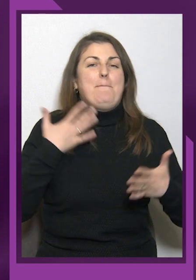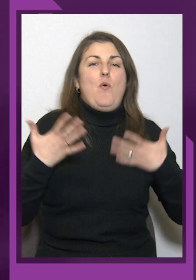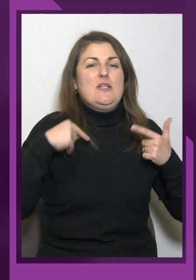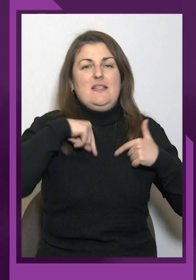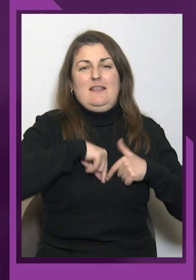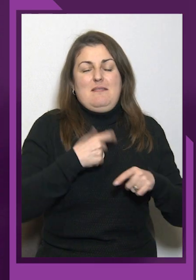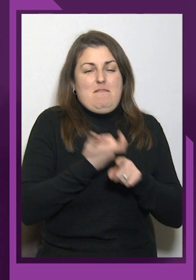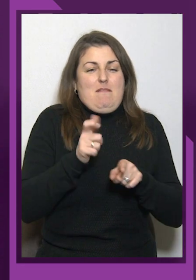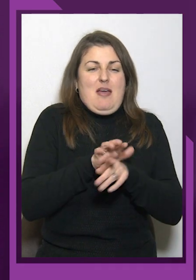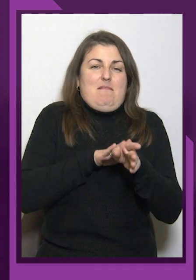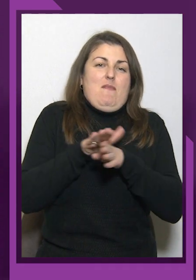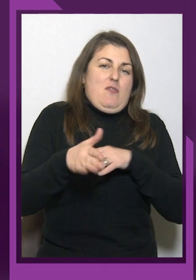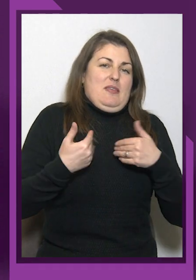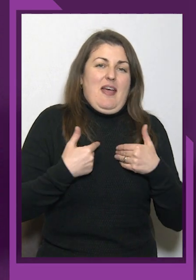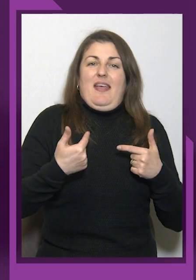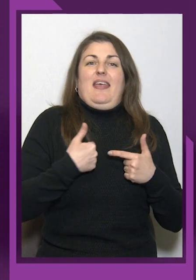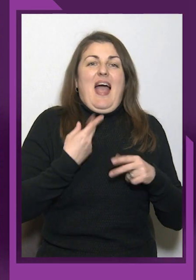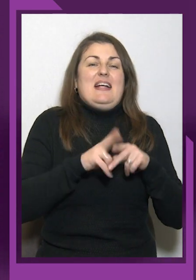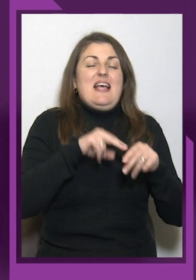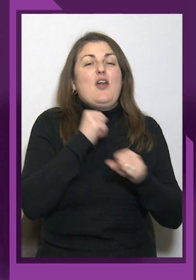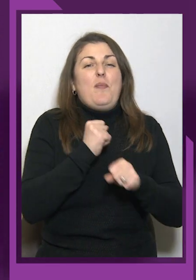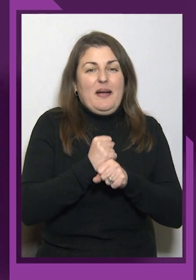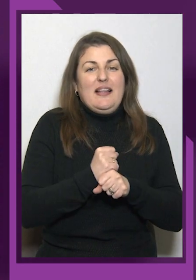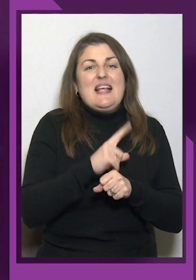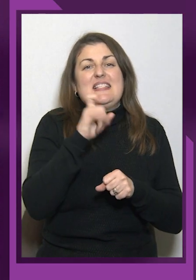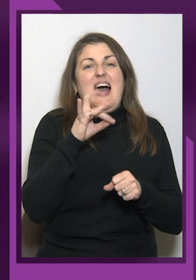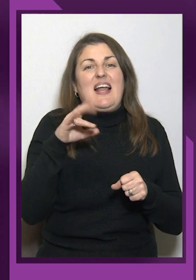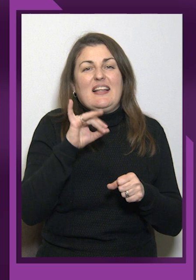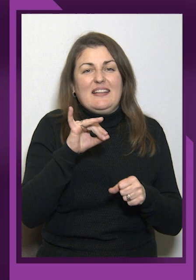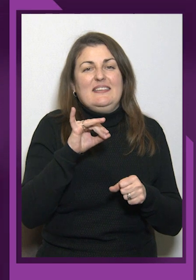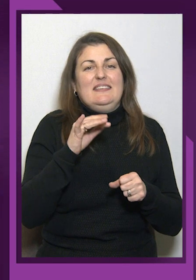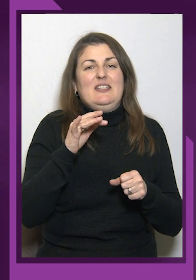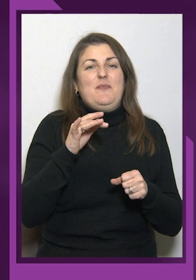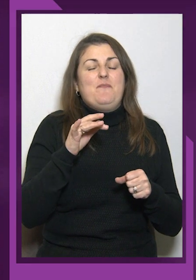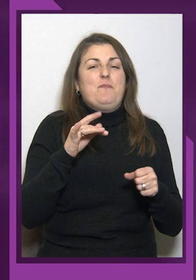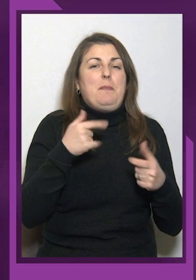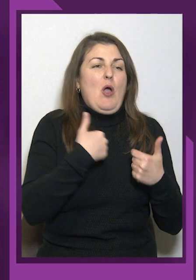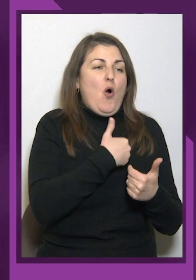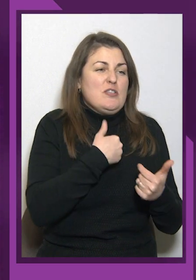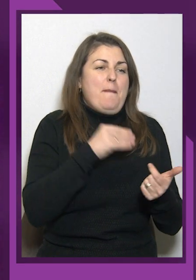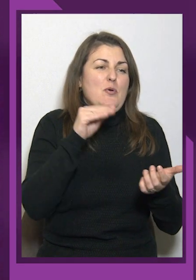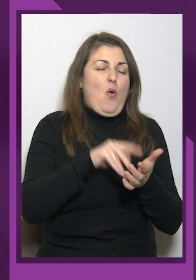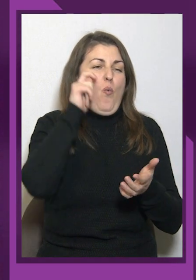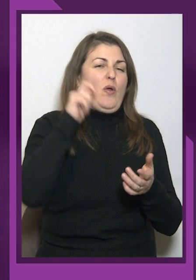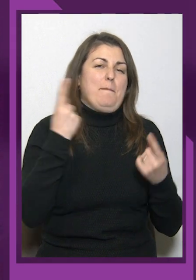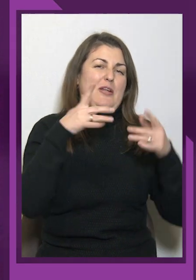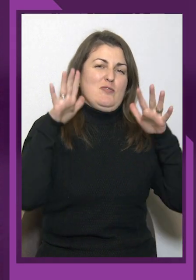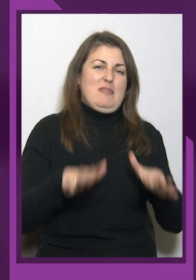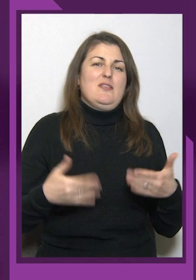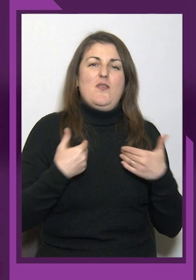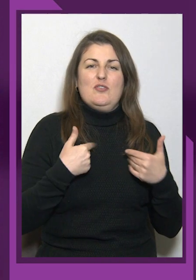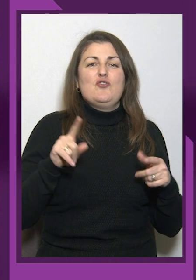переповнюють. Я це робила заради хотілося мені поставити Україну на перше місце.